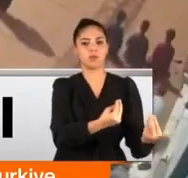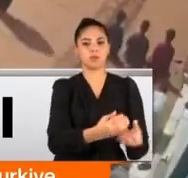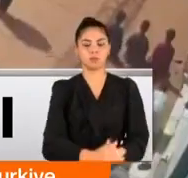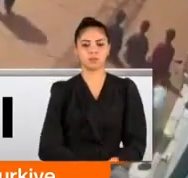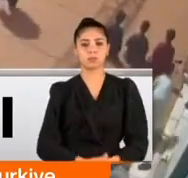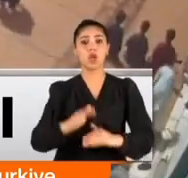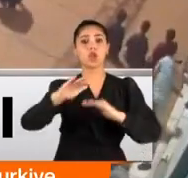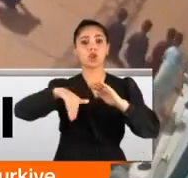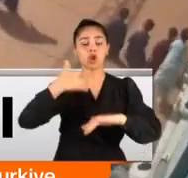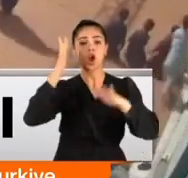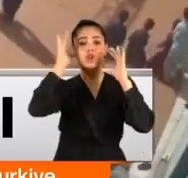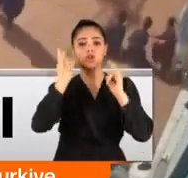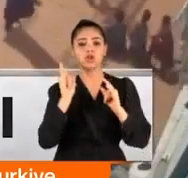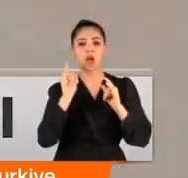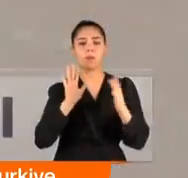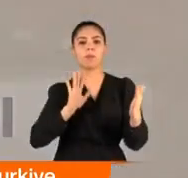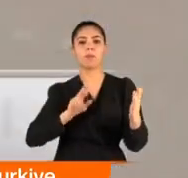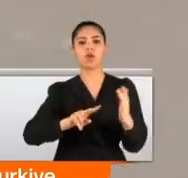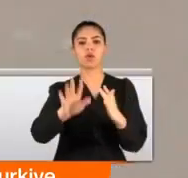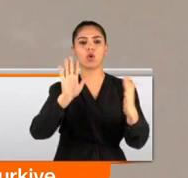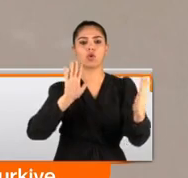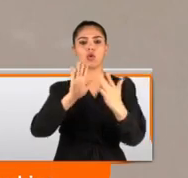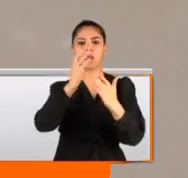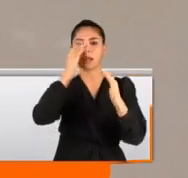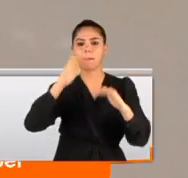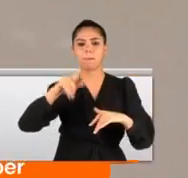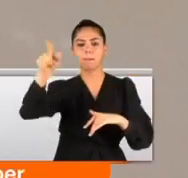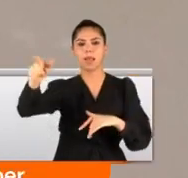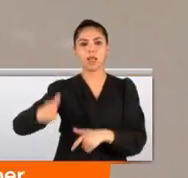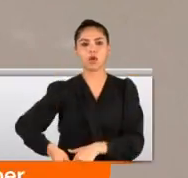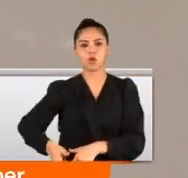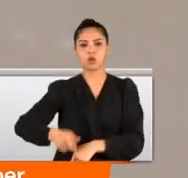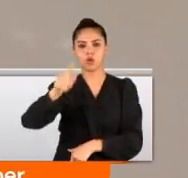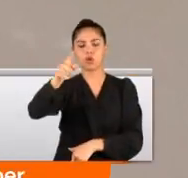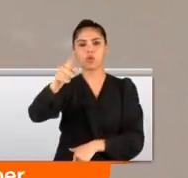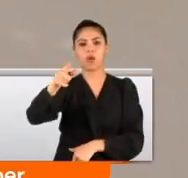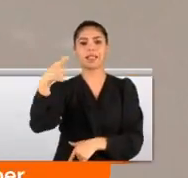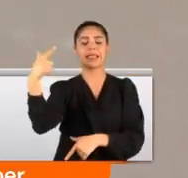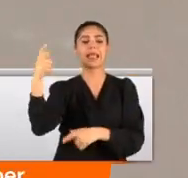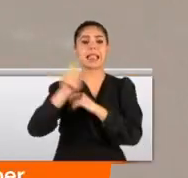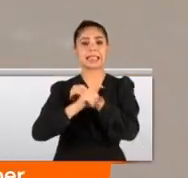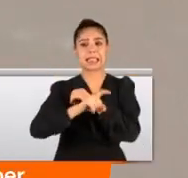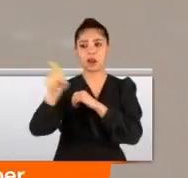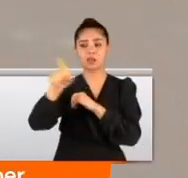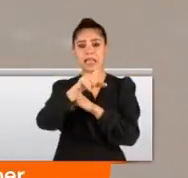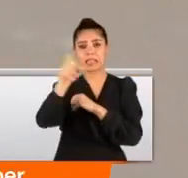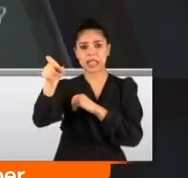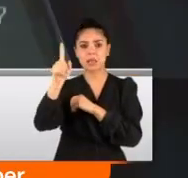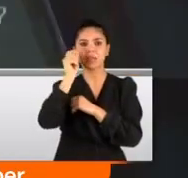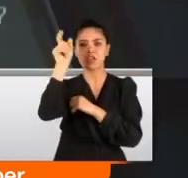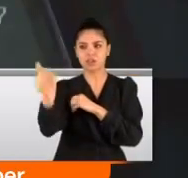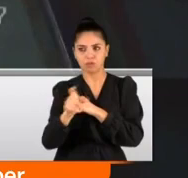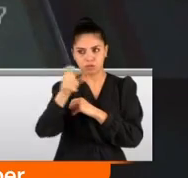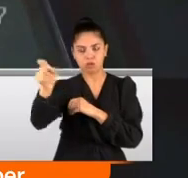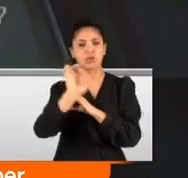Ardından camiyi yolun karşısında gözetleyen üçüncü güvenlik görevlisi DEAŞ teröristlerine ateş ederek bir saldırganı vuruyor.